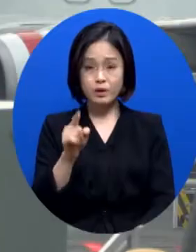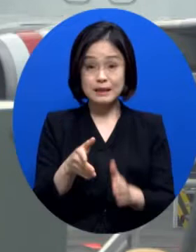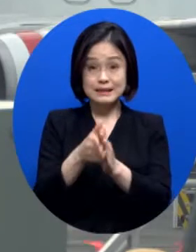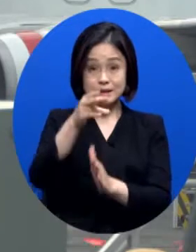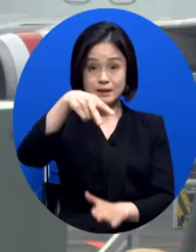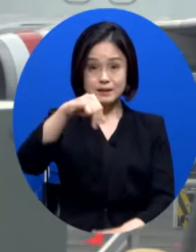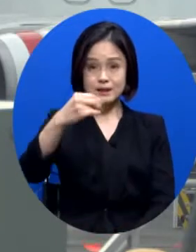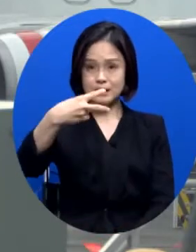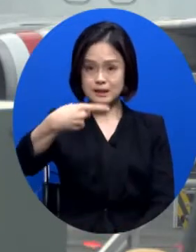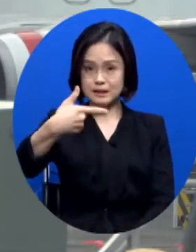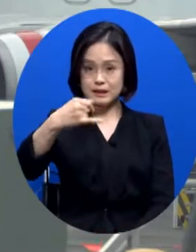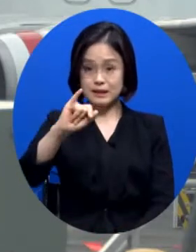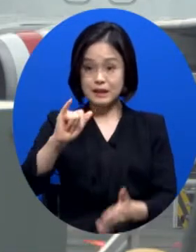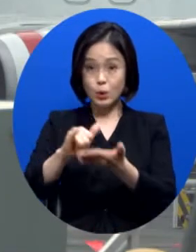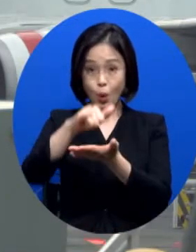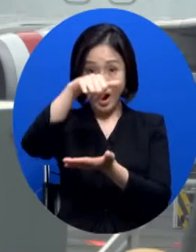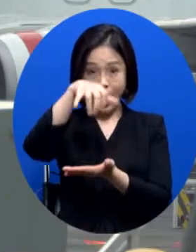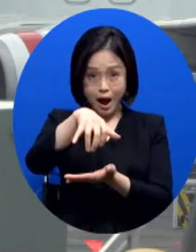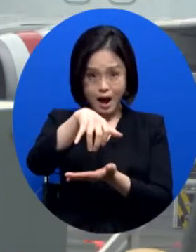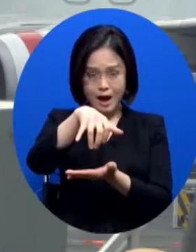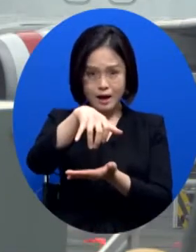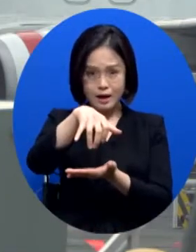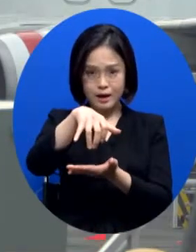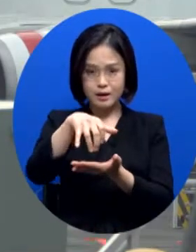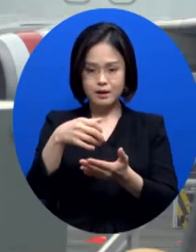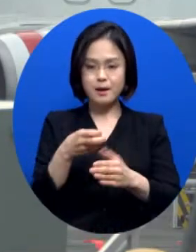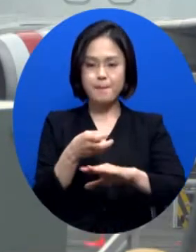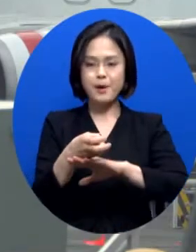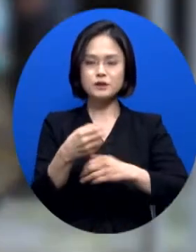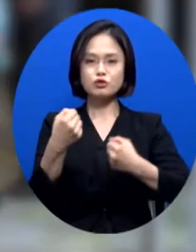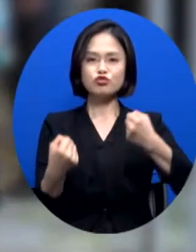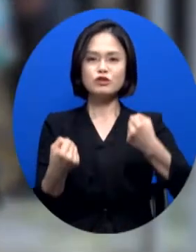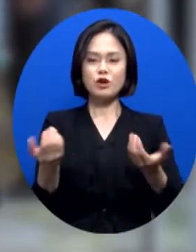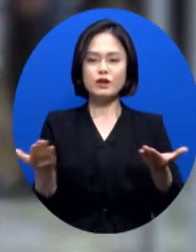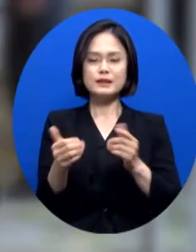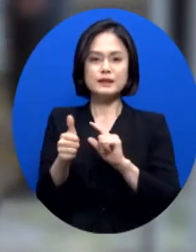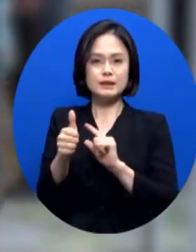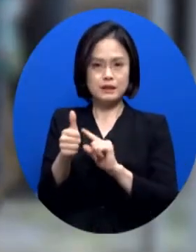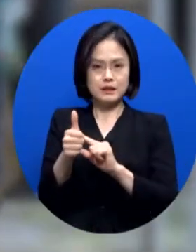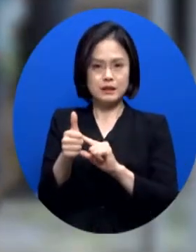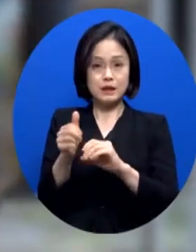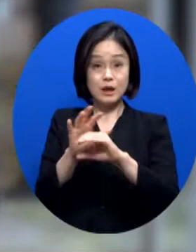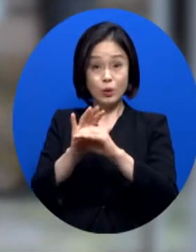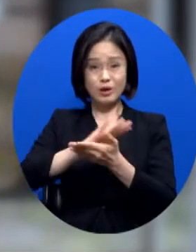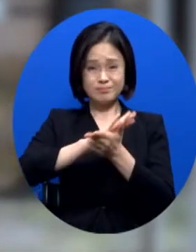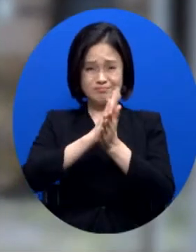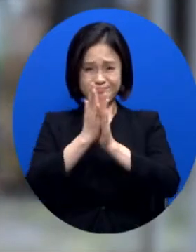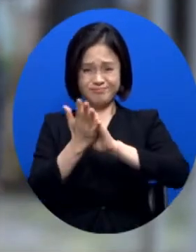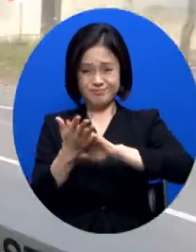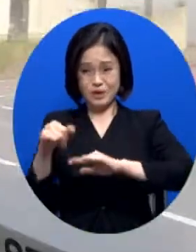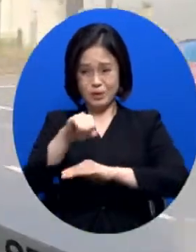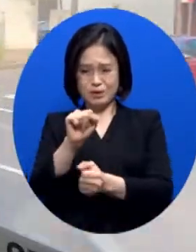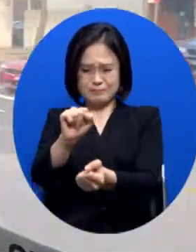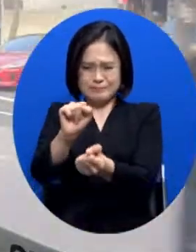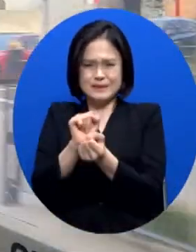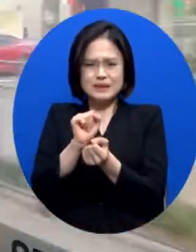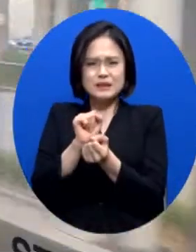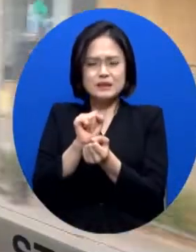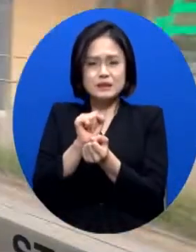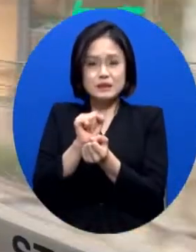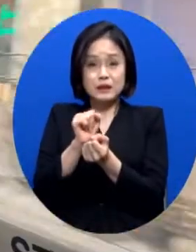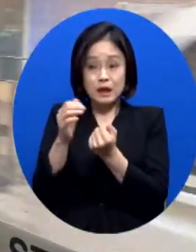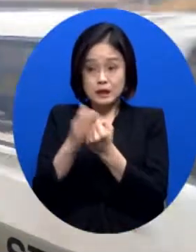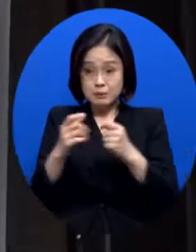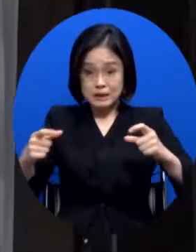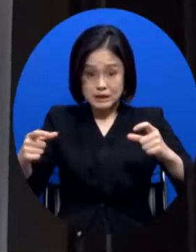시드니 공항의 해외 입국자 전용 리무진 운전기사가 델타 변이 바이러스에 확진되면서 시드니 지역